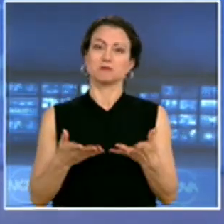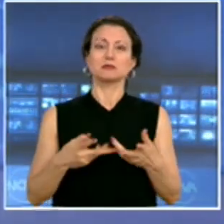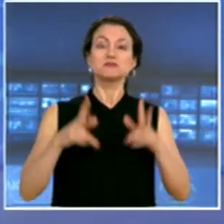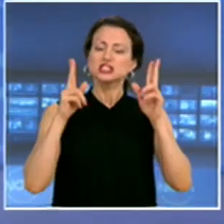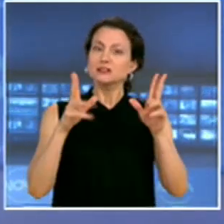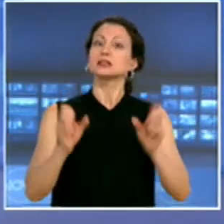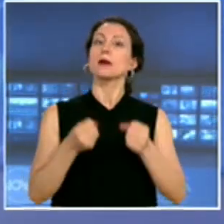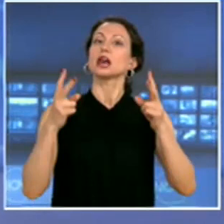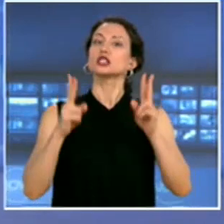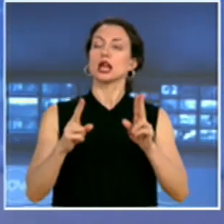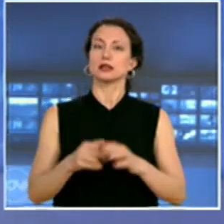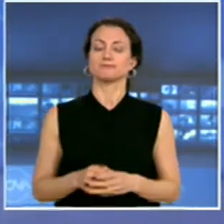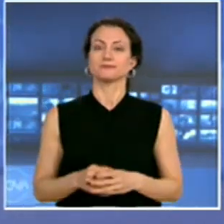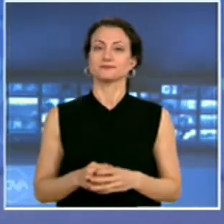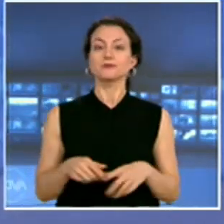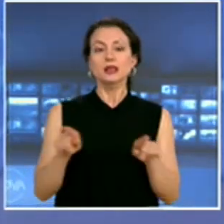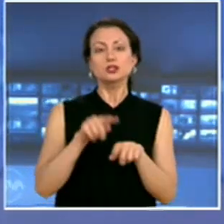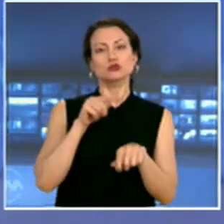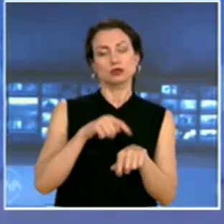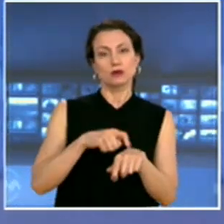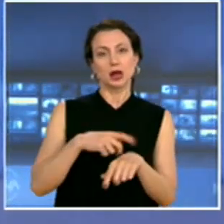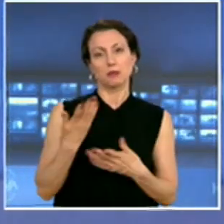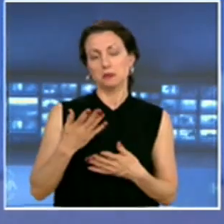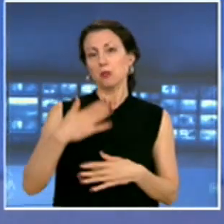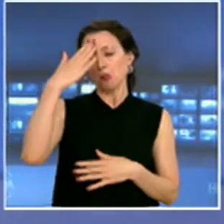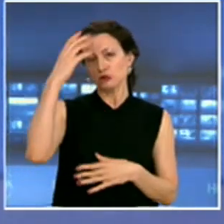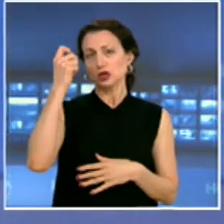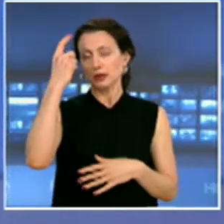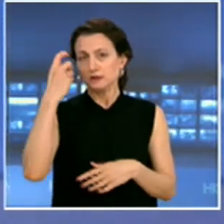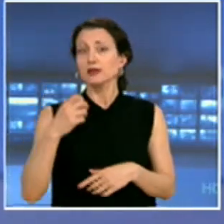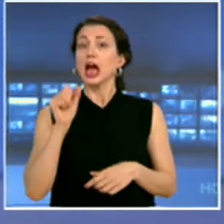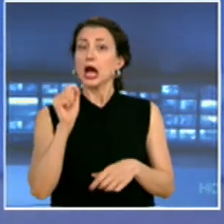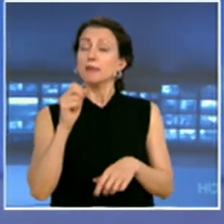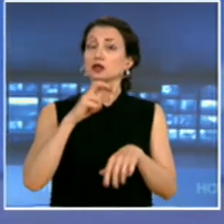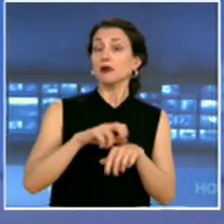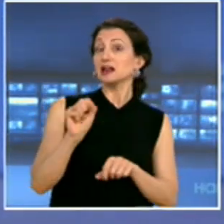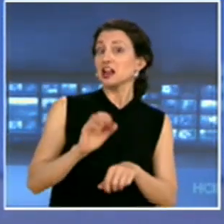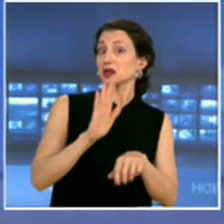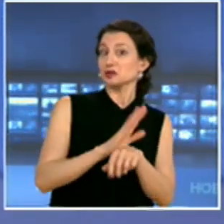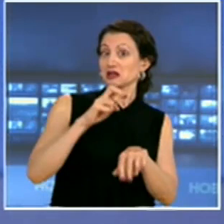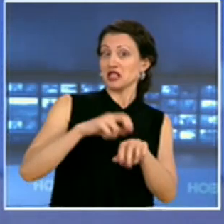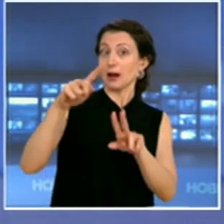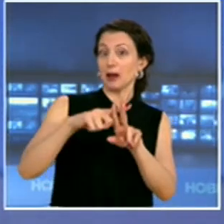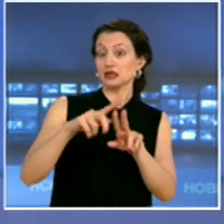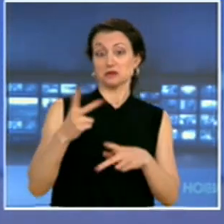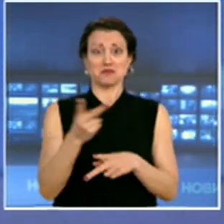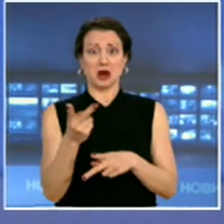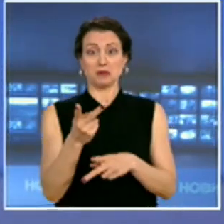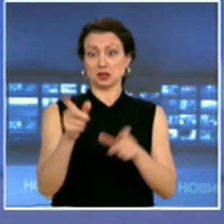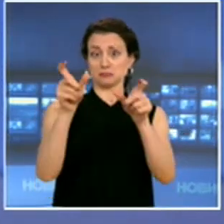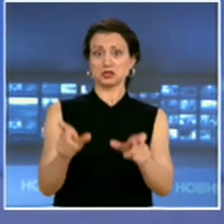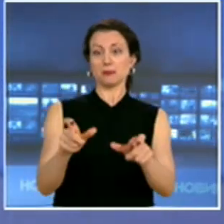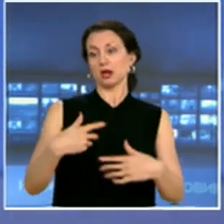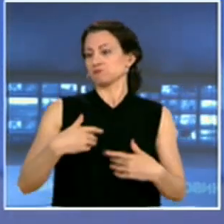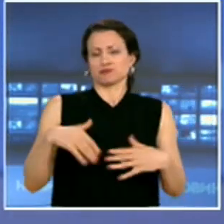В същото време почетният председател на ДПС Ахмет Доган и депутатът Делян Пеевски заявиха, че сами се отказват от охраната на